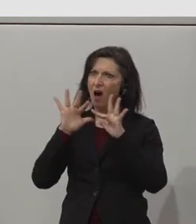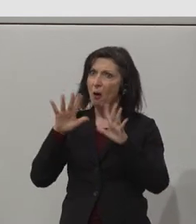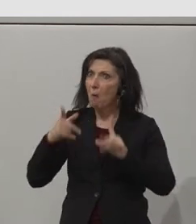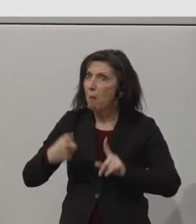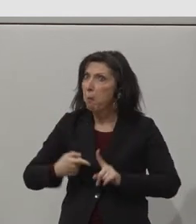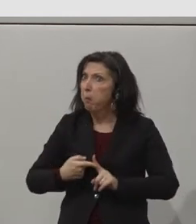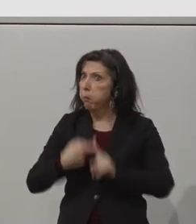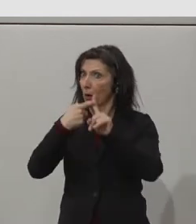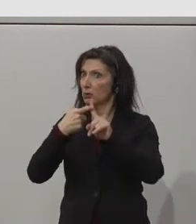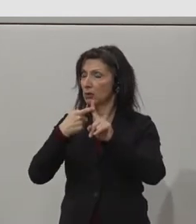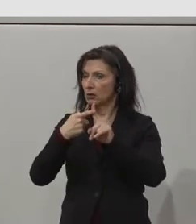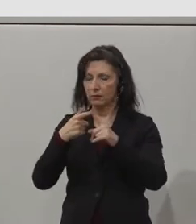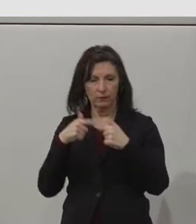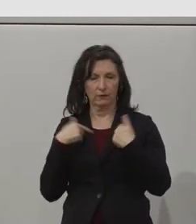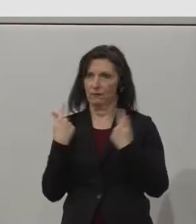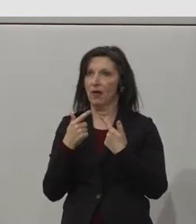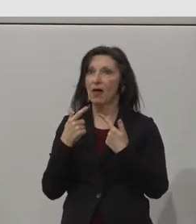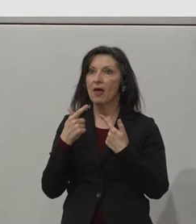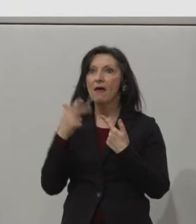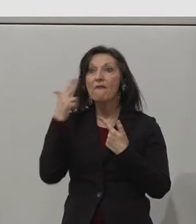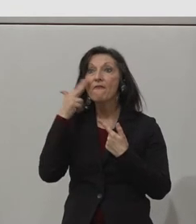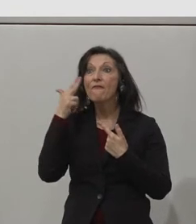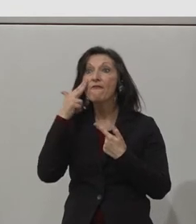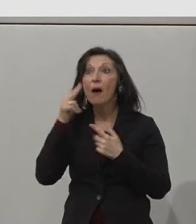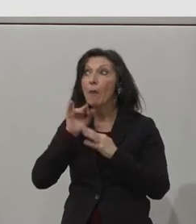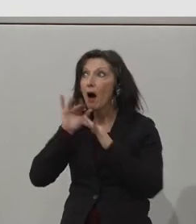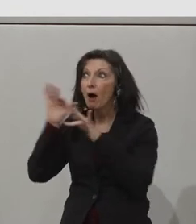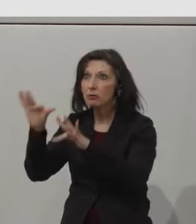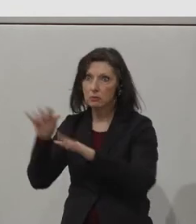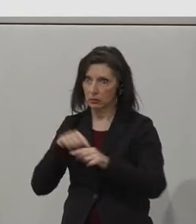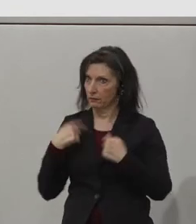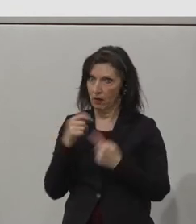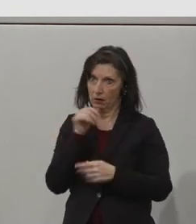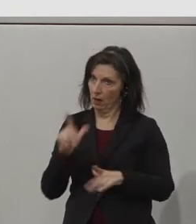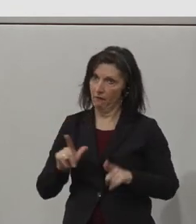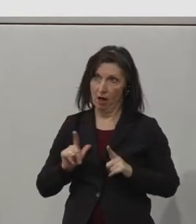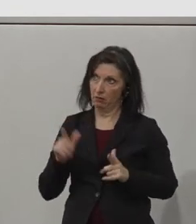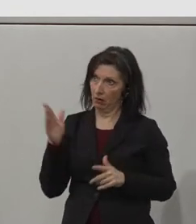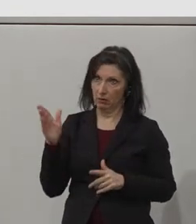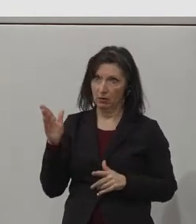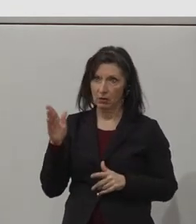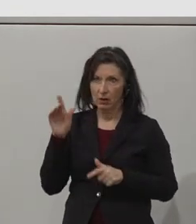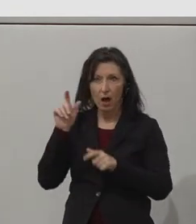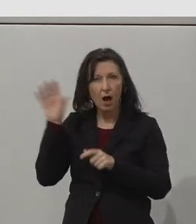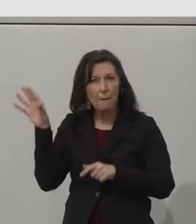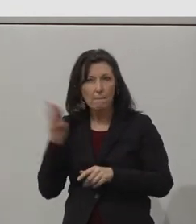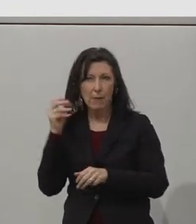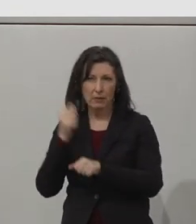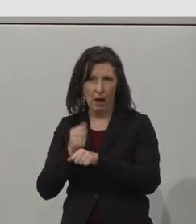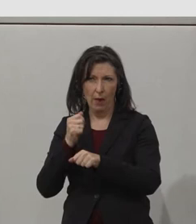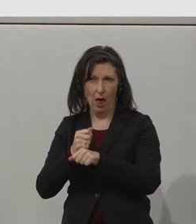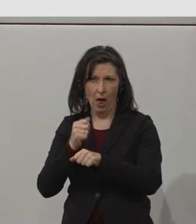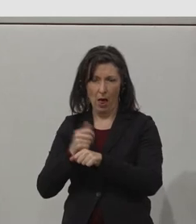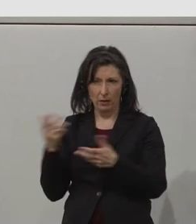you know, in addition to providing a diverse workforce and a new pool of talent for the company and